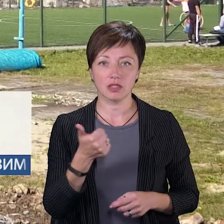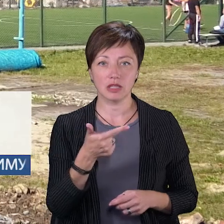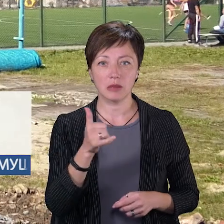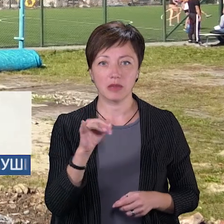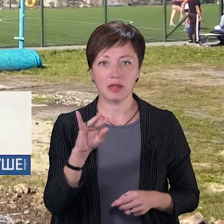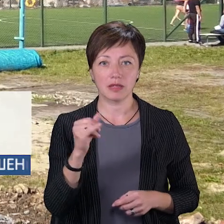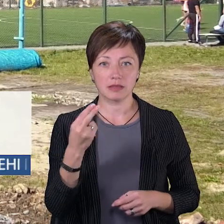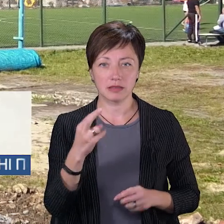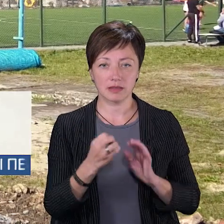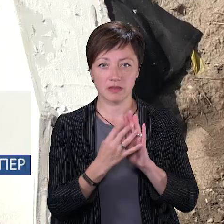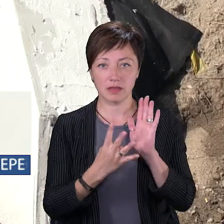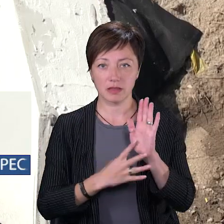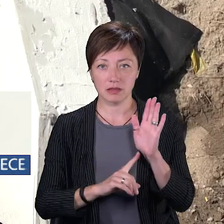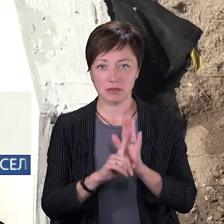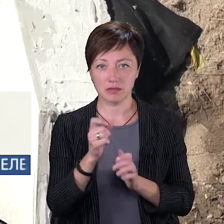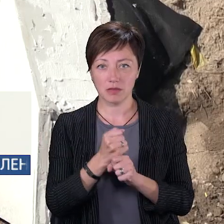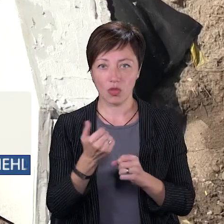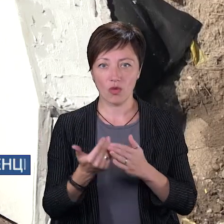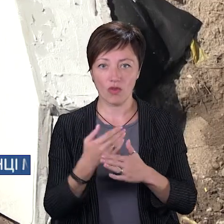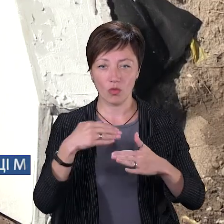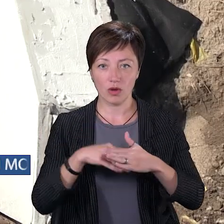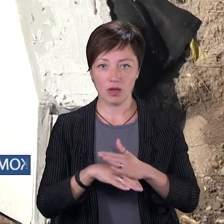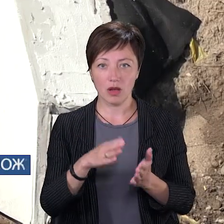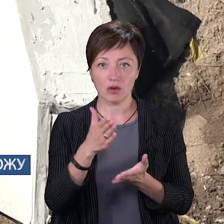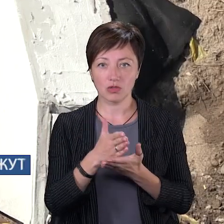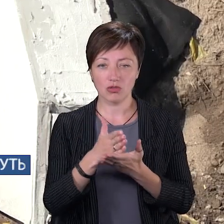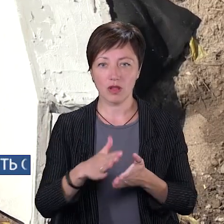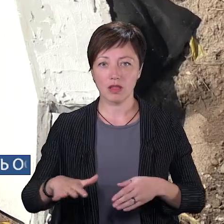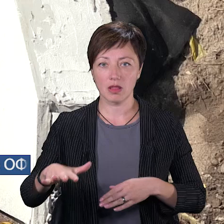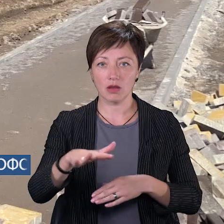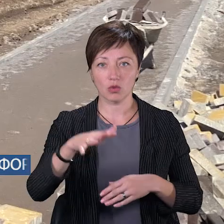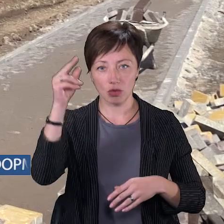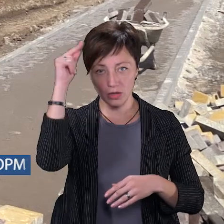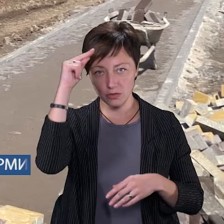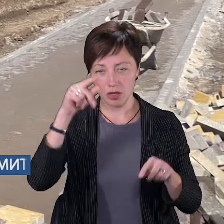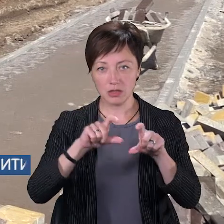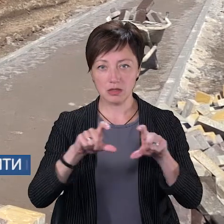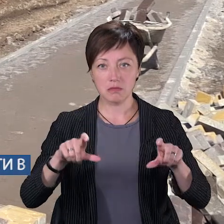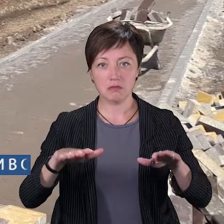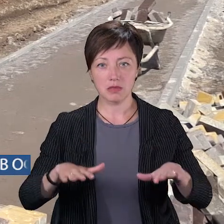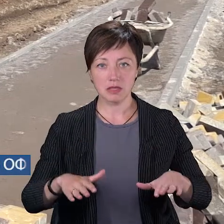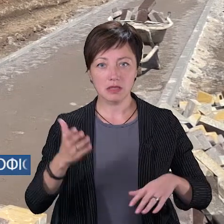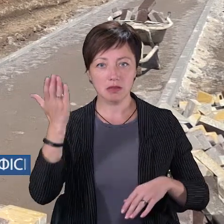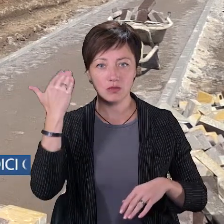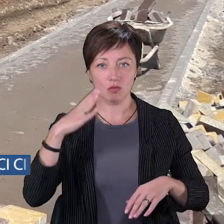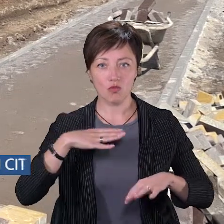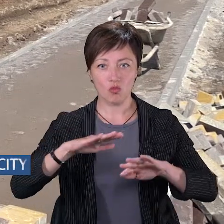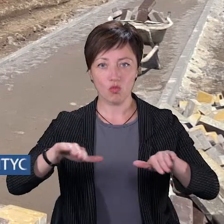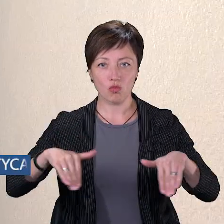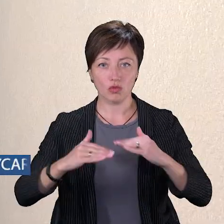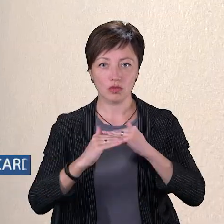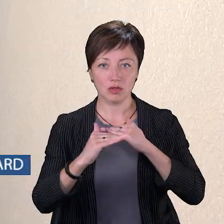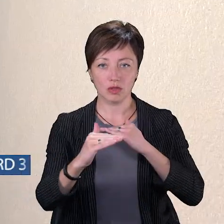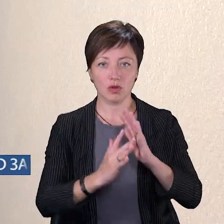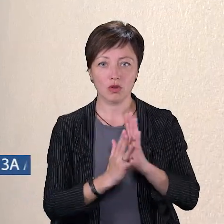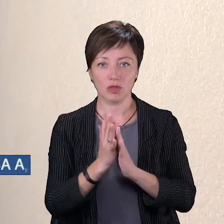номер 19 запрацює нове укриття. Воно розташувалося на території навчального закладу, на місці, де колись був пустир і росла трава.